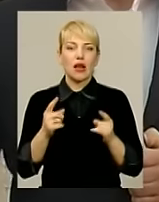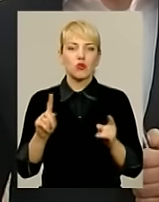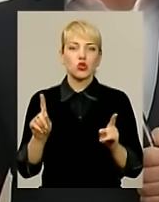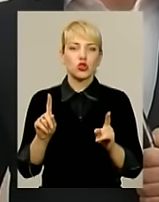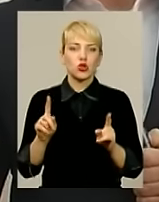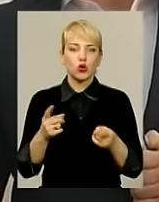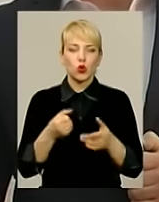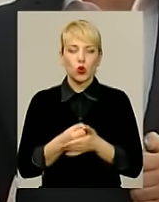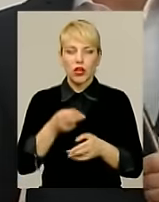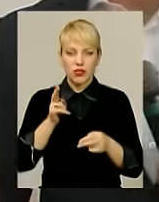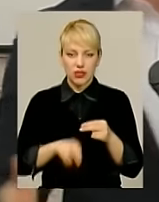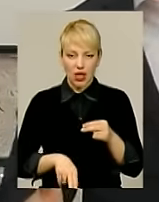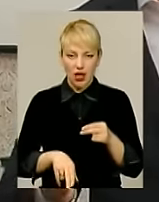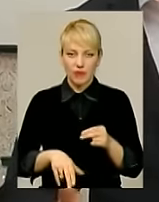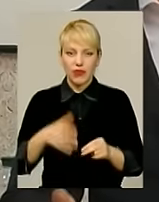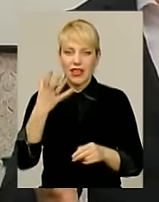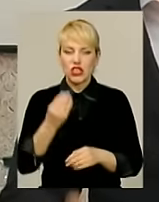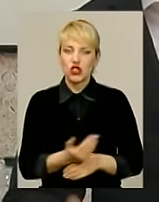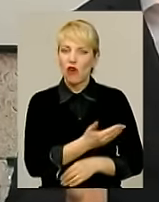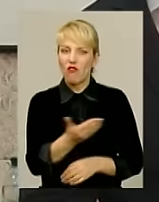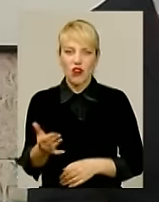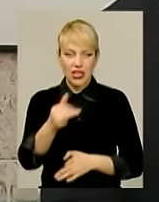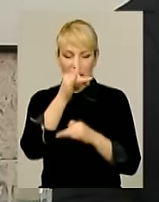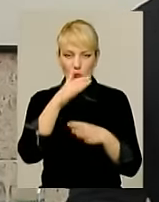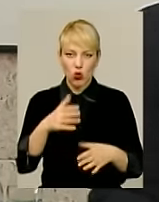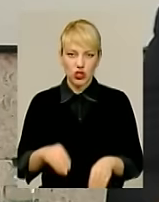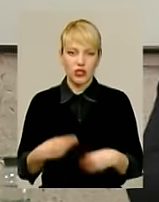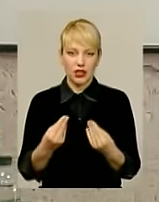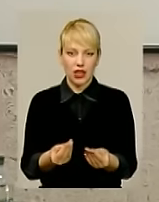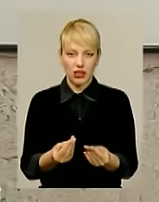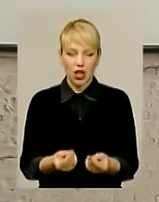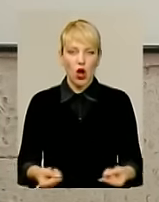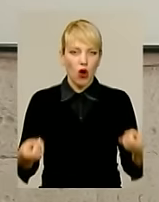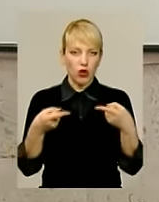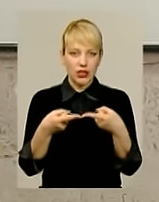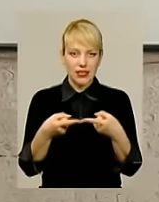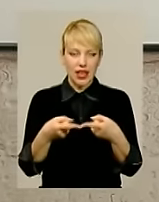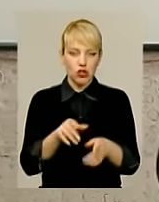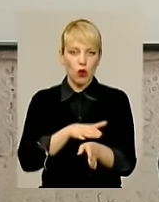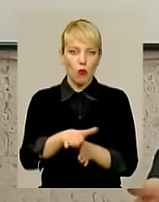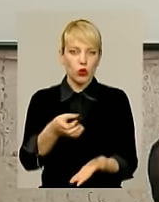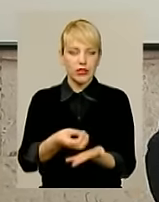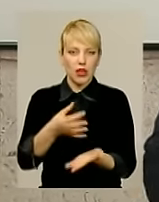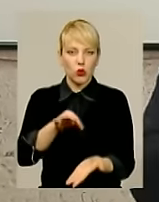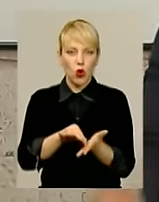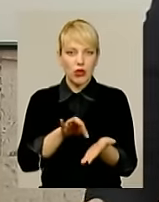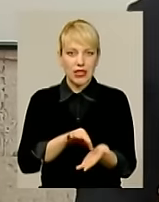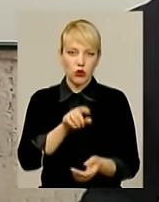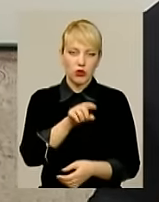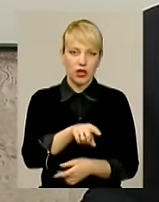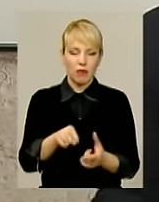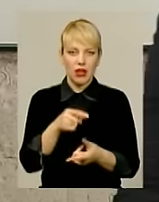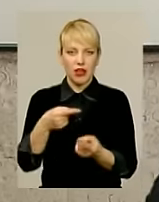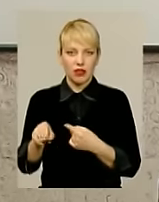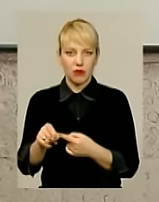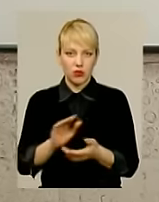конца ще ви не можете дати однозначну полноценну оценку тем чи іншим ситуациям.